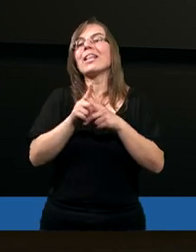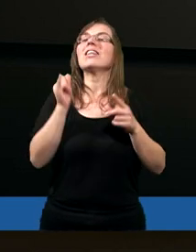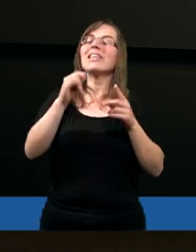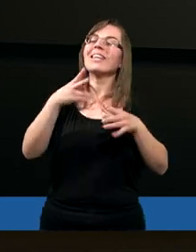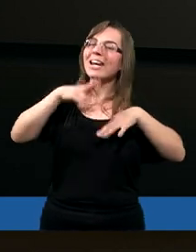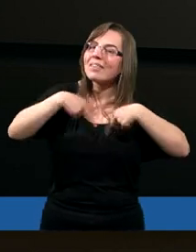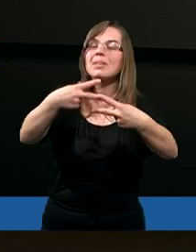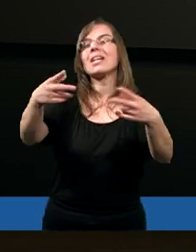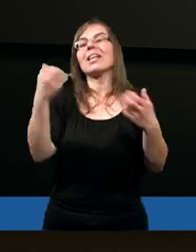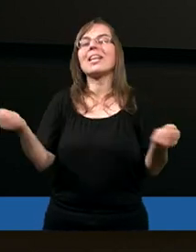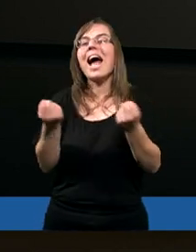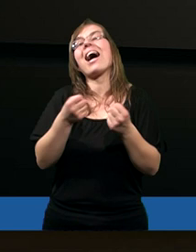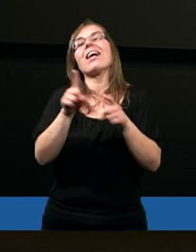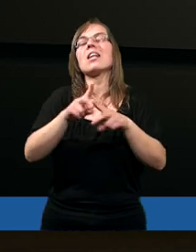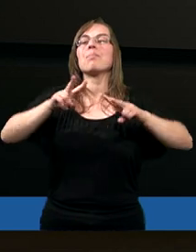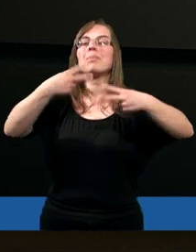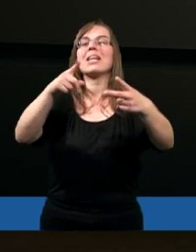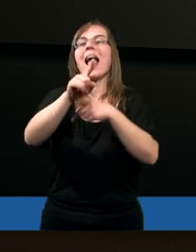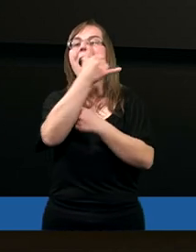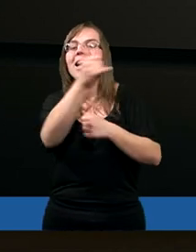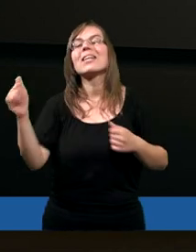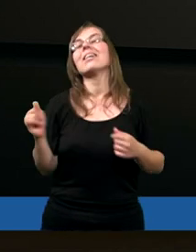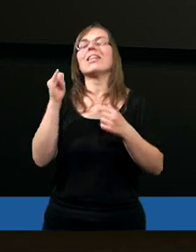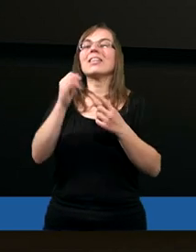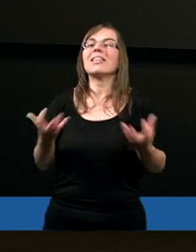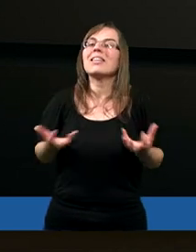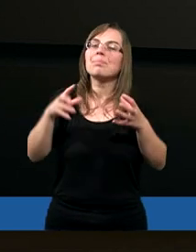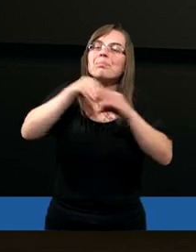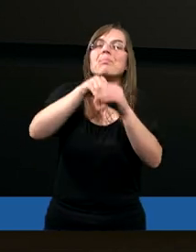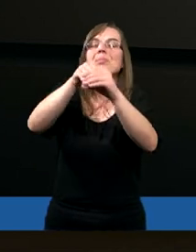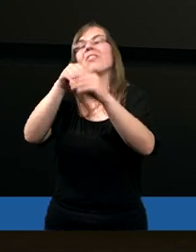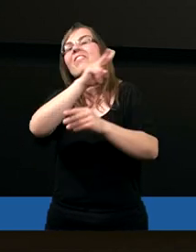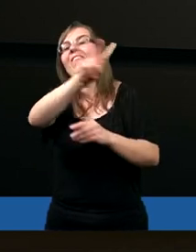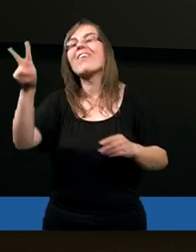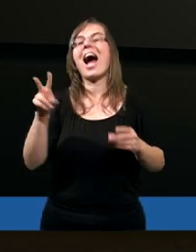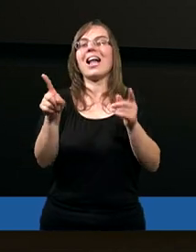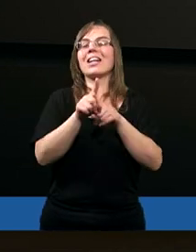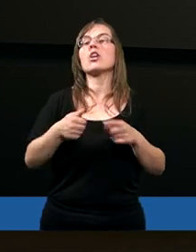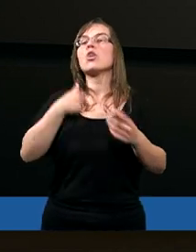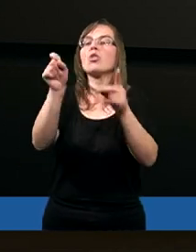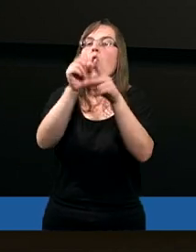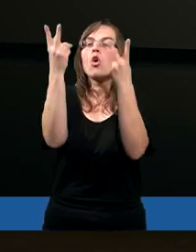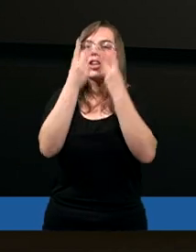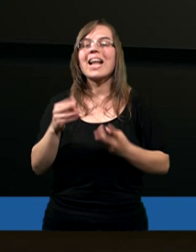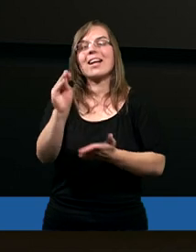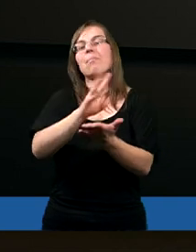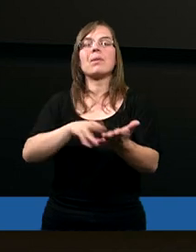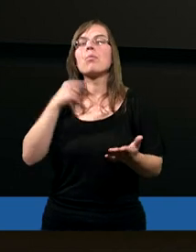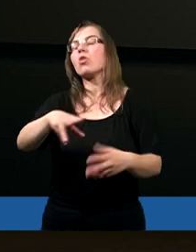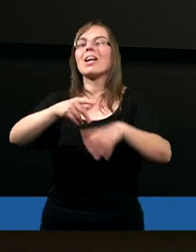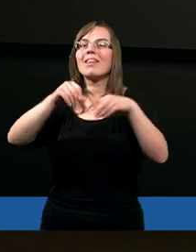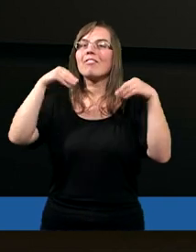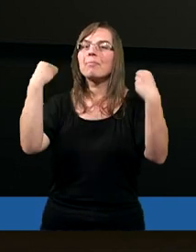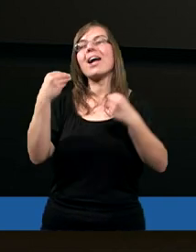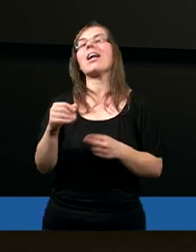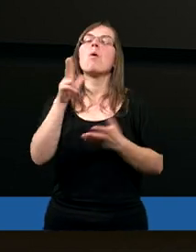dalej. I właśnie starajmy się też zachwycać siebie i innych słowem Pisma Świętego, bo to jest naprawdę